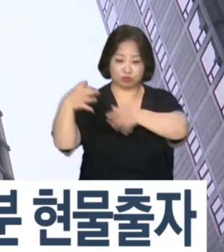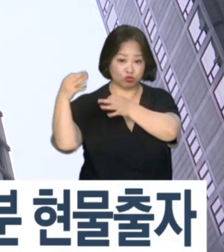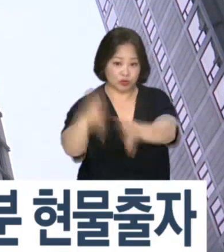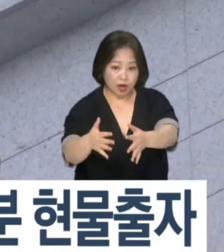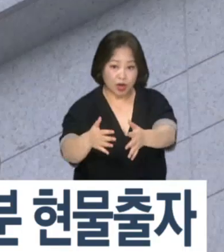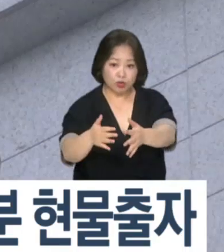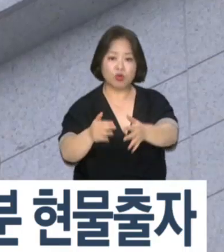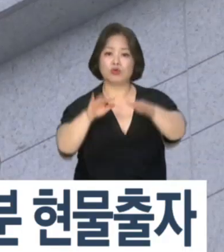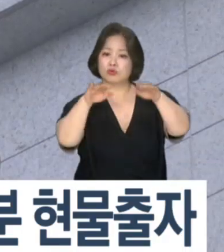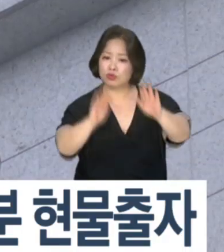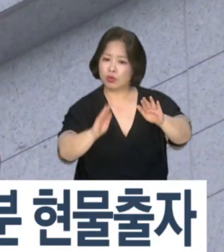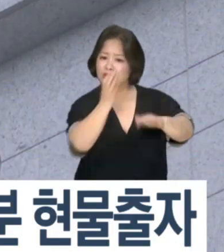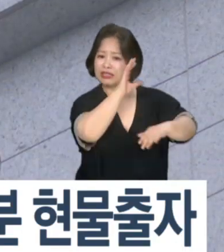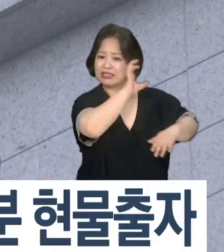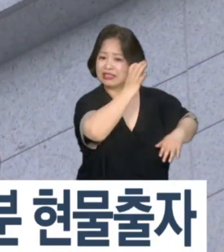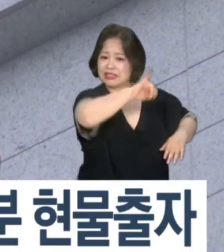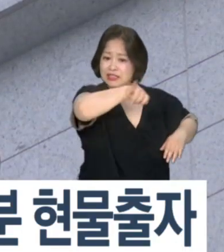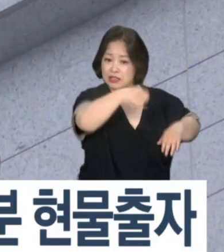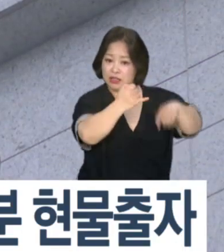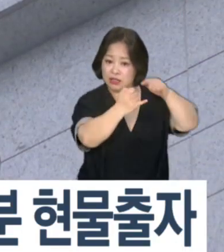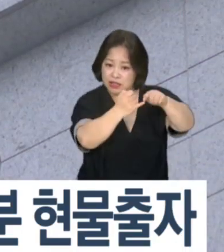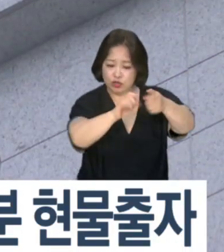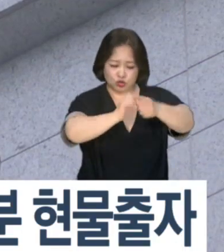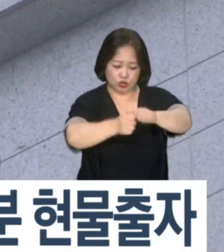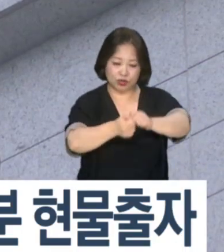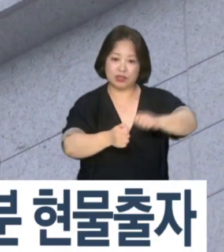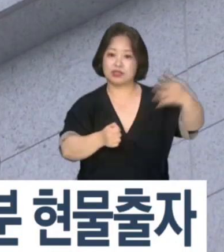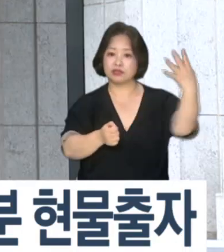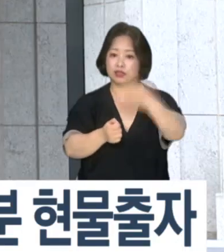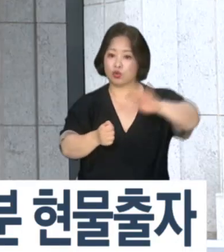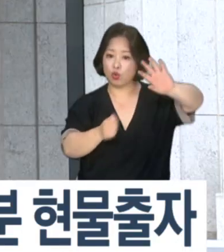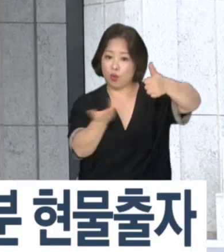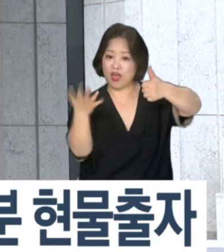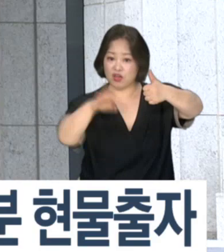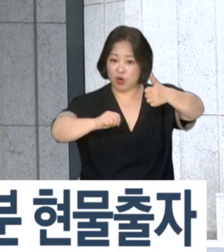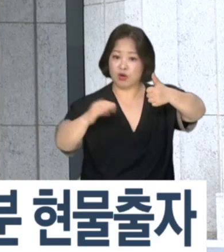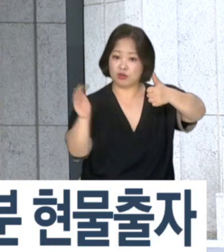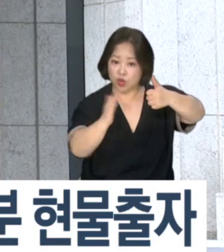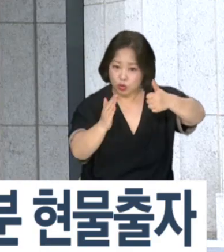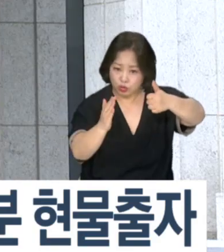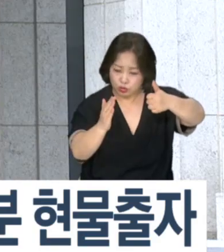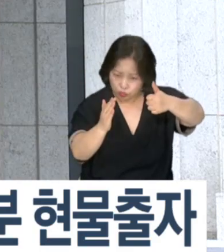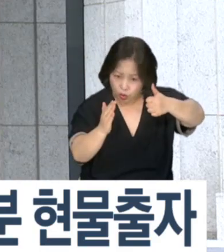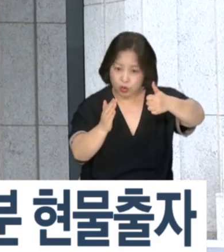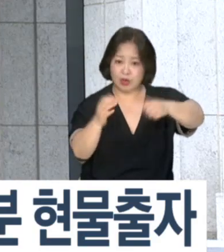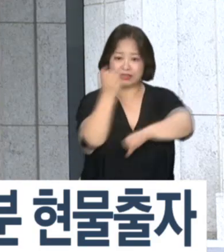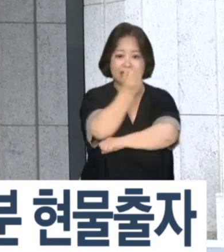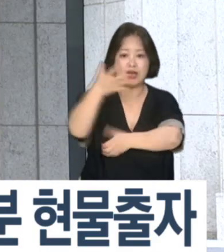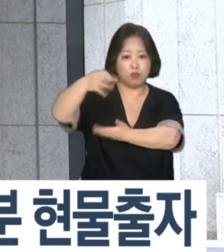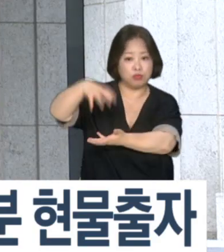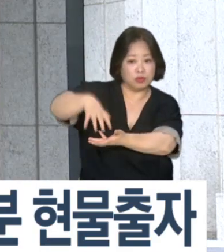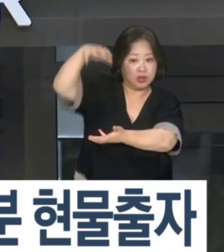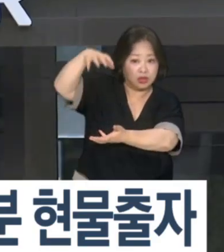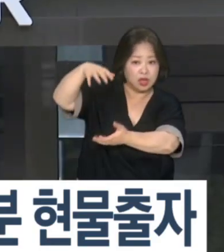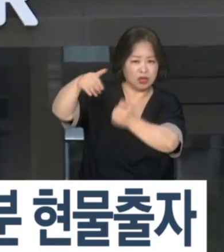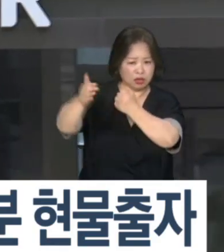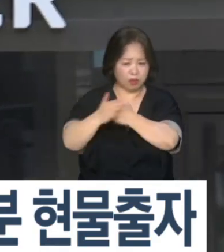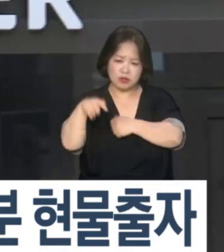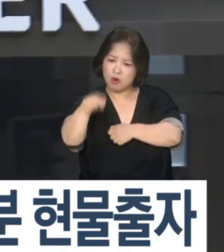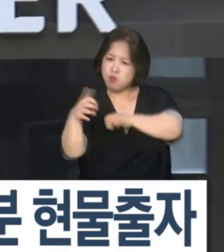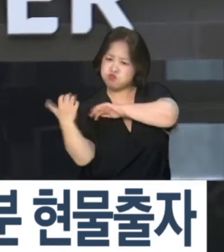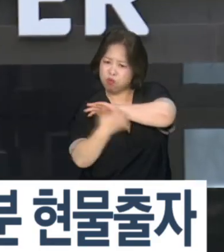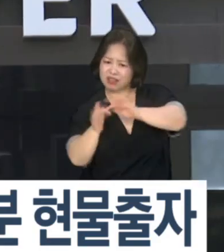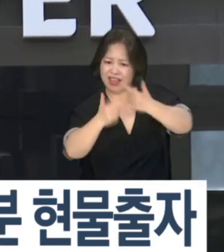서비스 업체 CJ올리브 네트워크스 지분 4,500억 원 규모를 현물 출자에 지배력을 유지하는 만큼 꼼술한